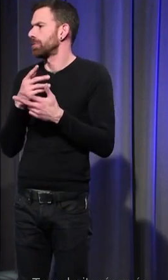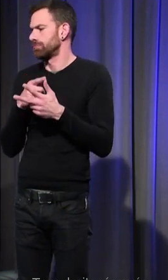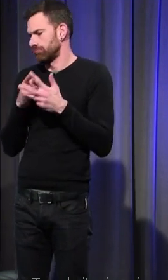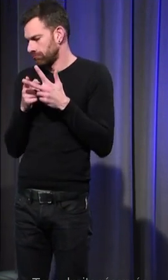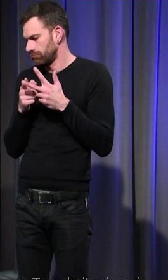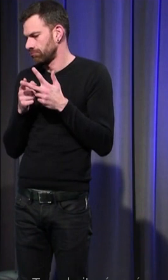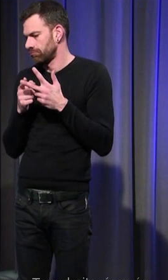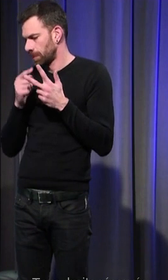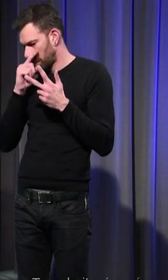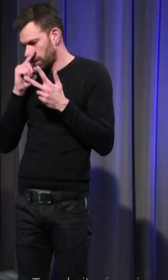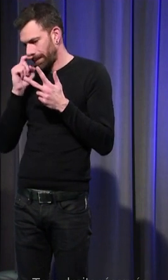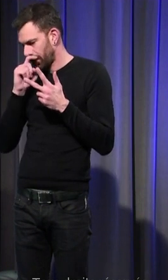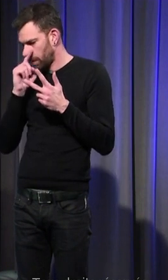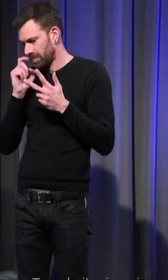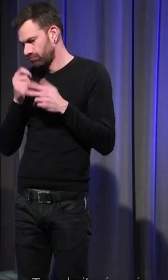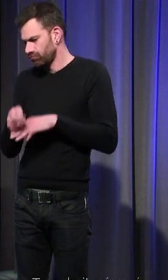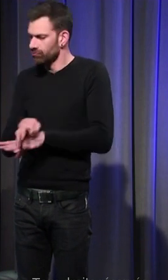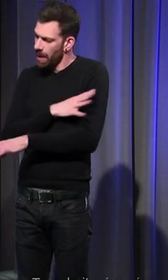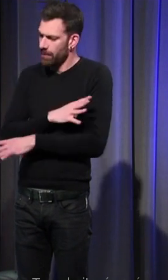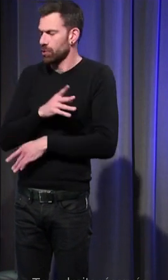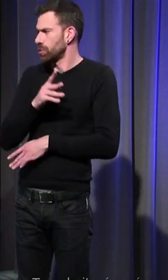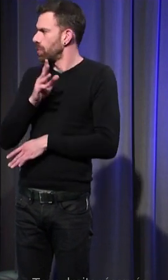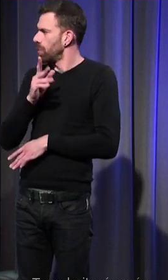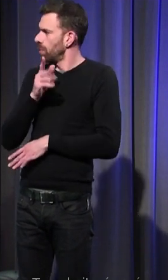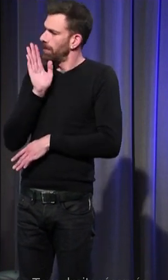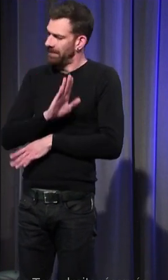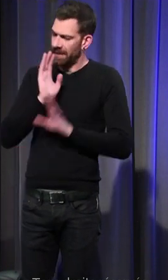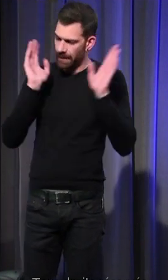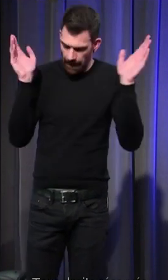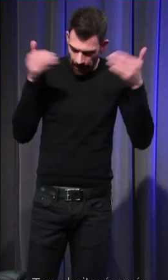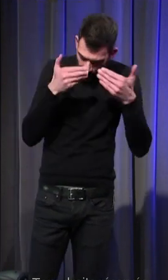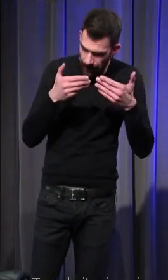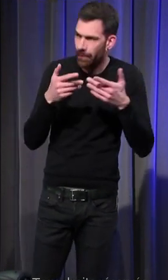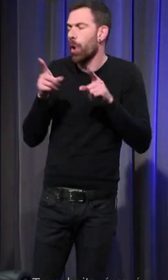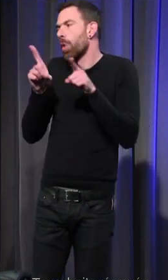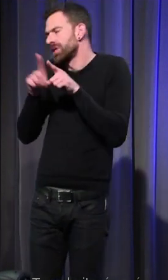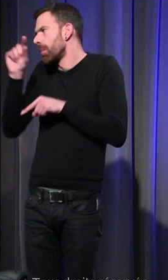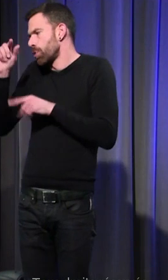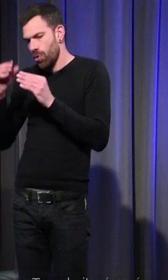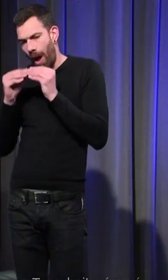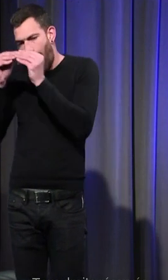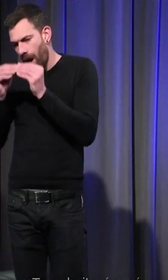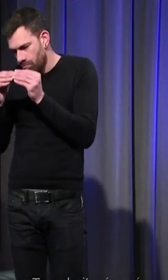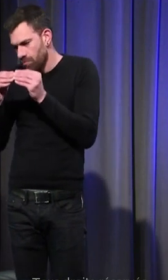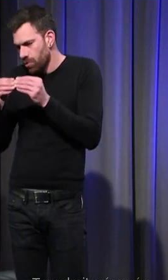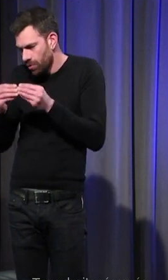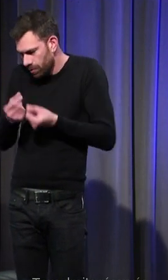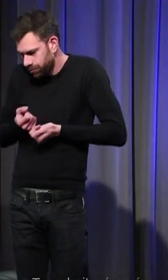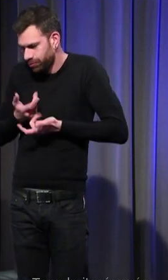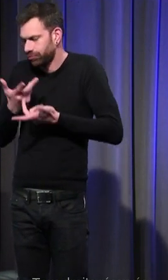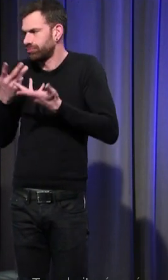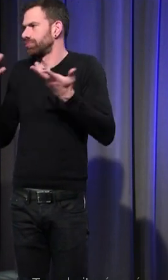des émotions plutôt du côté du retrait sur soi l'éclosion du sentiment amoureux qui serait du